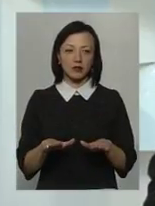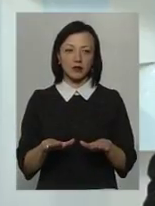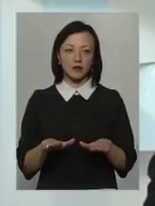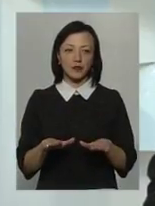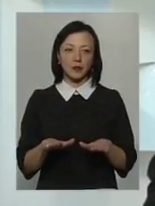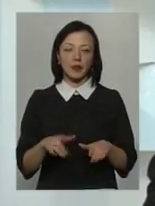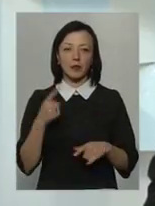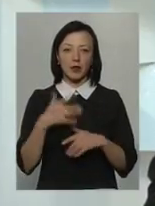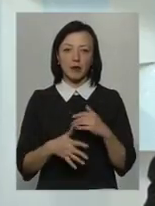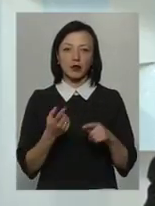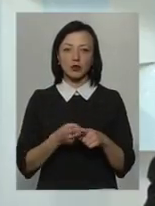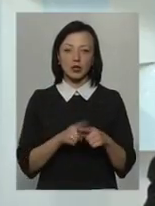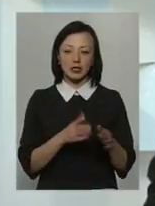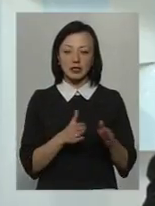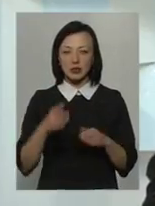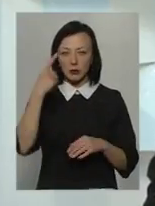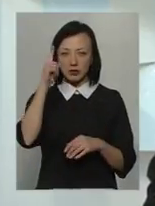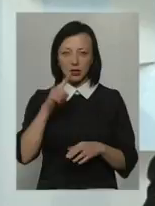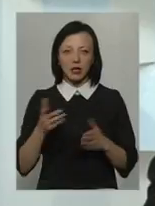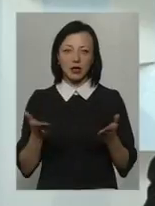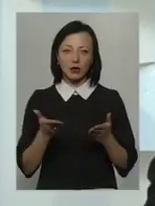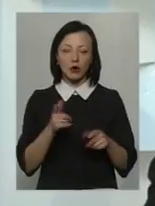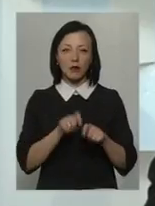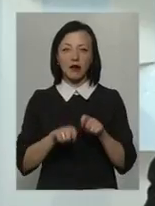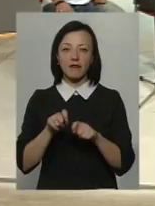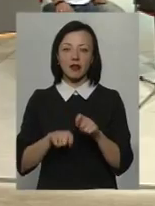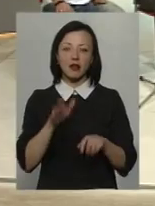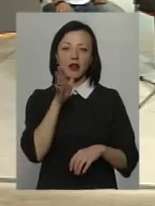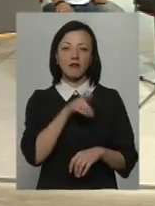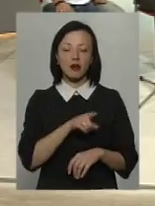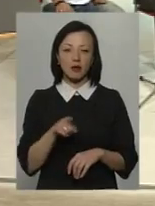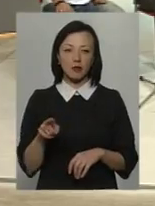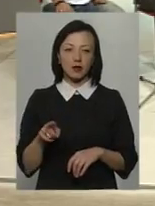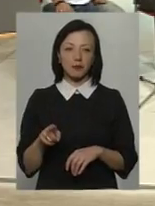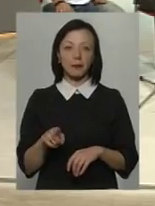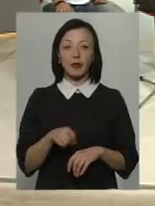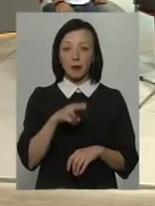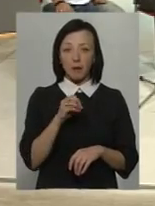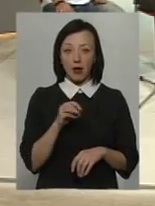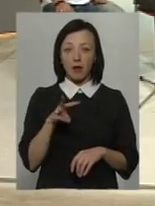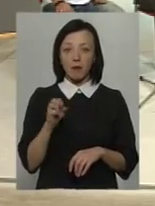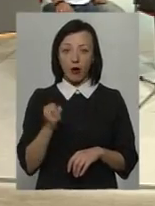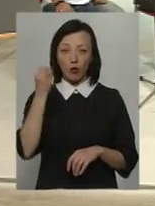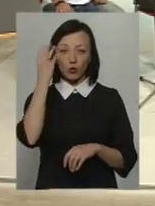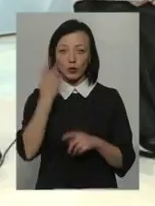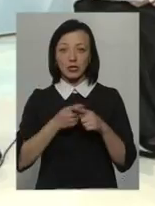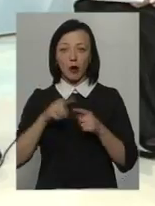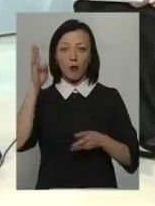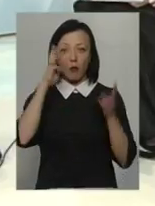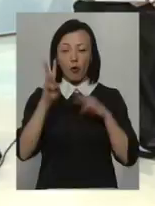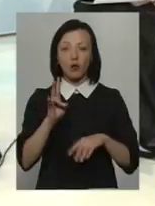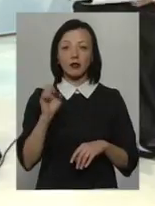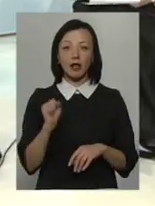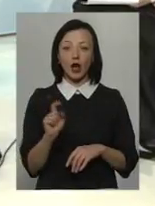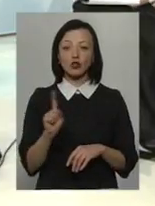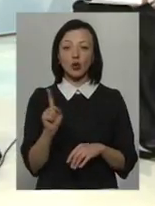розуміють, що це система знань, яка перевірена часом. Тобто пермакультура – це, по суті, така мода на